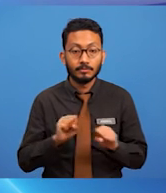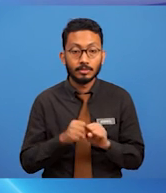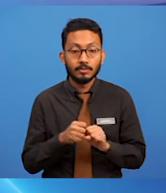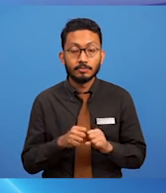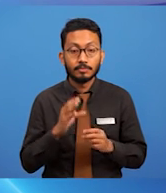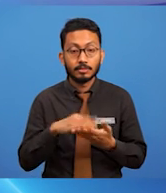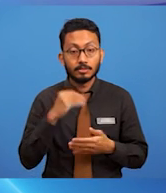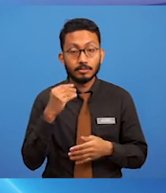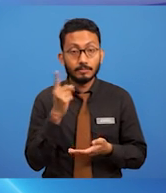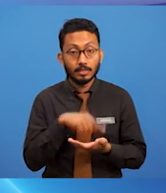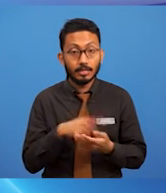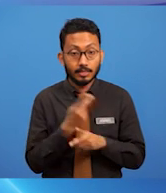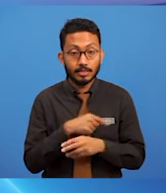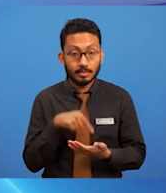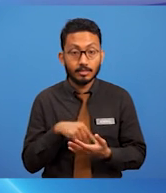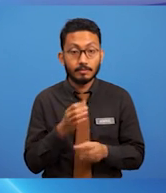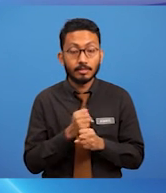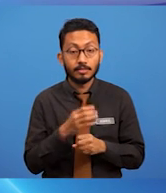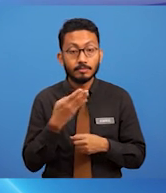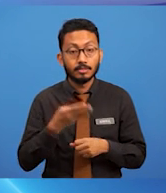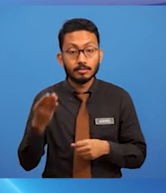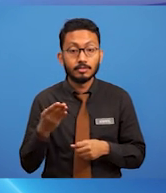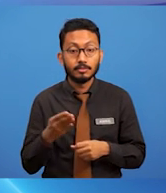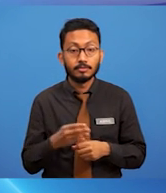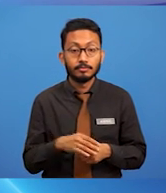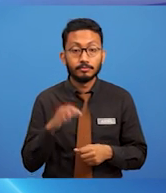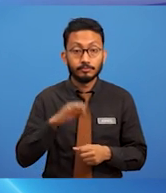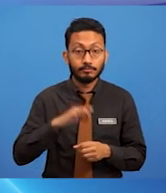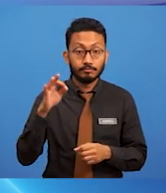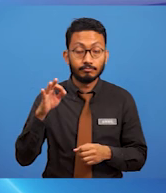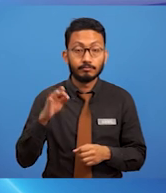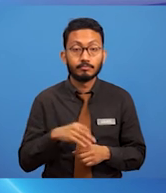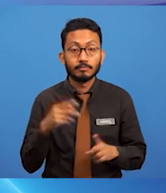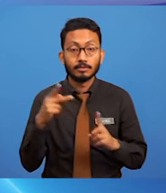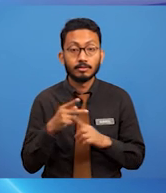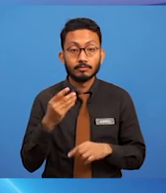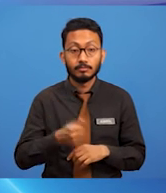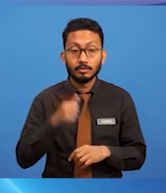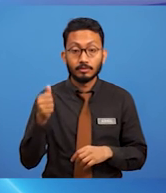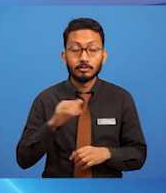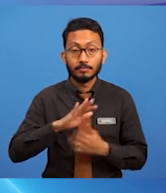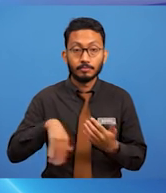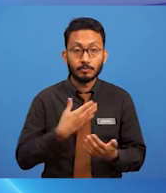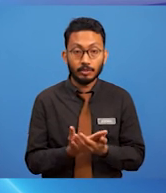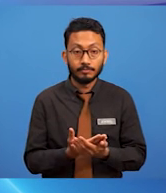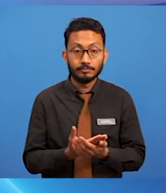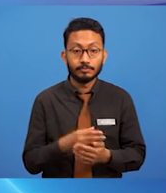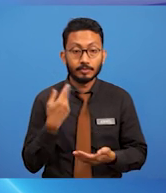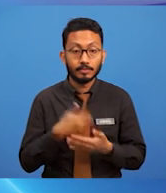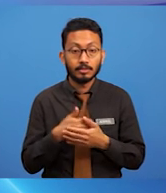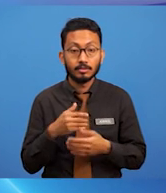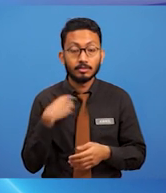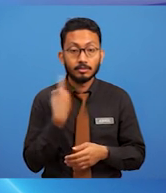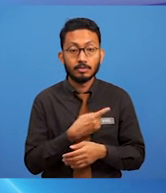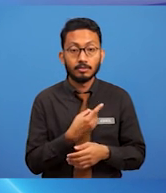dapat memberi manfaat kepada anda semua. Sehingga kita